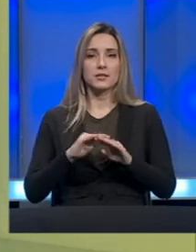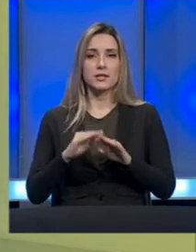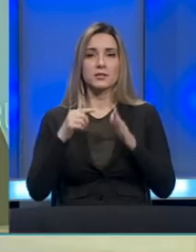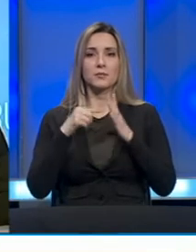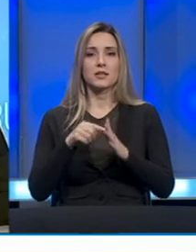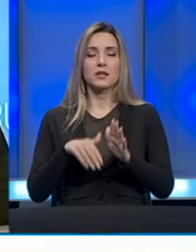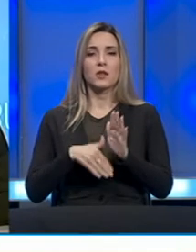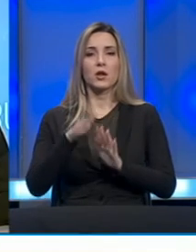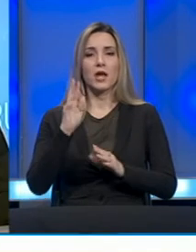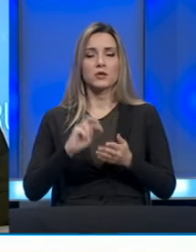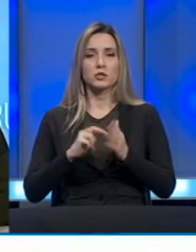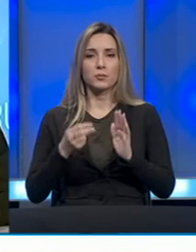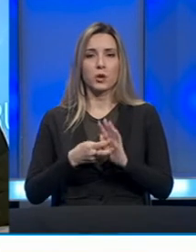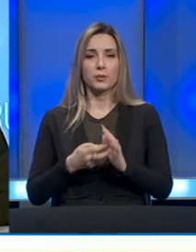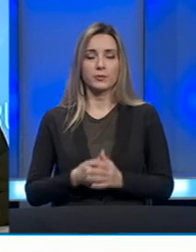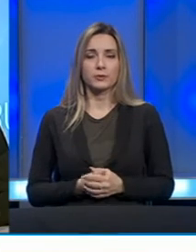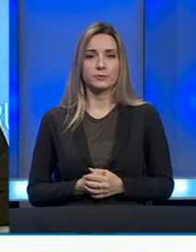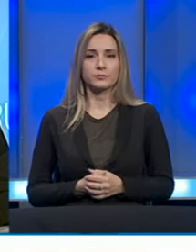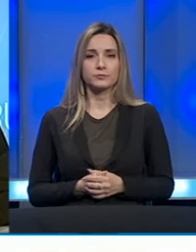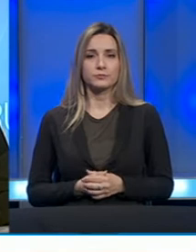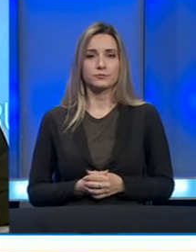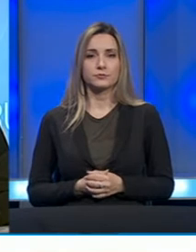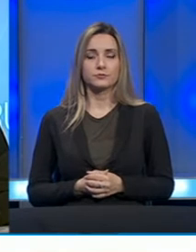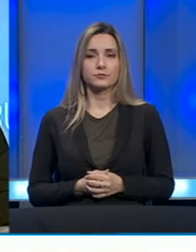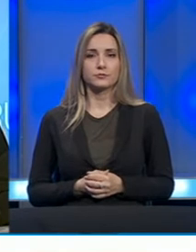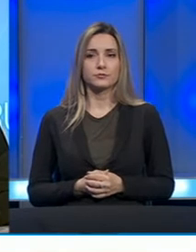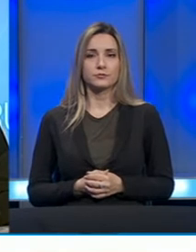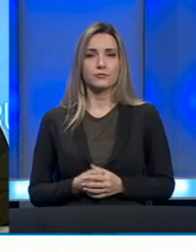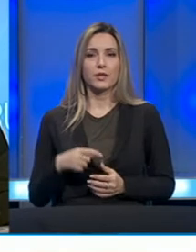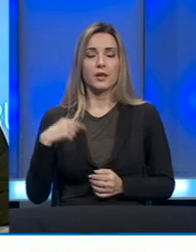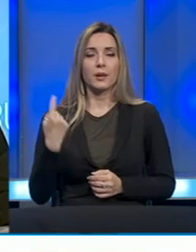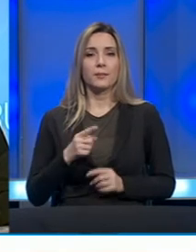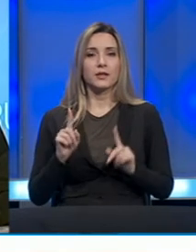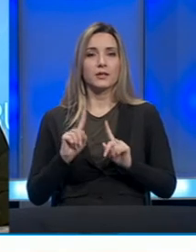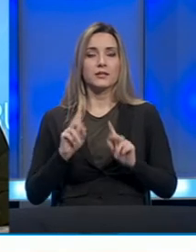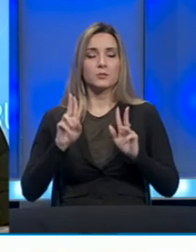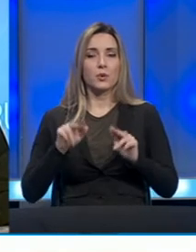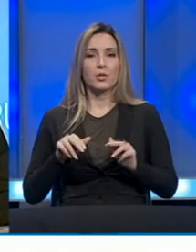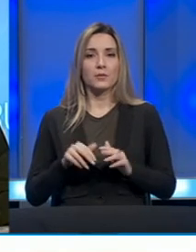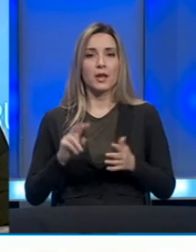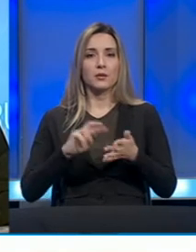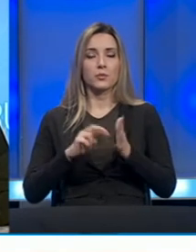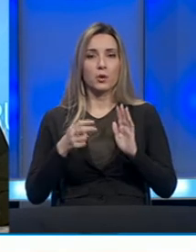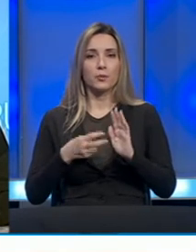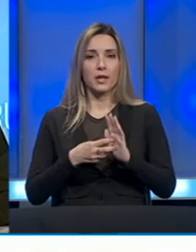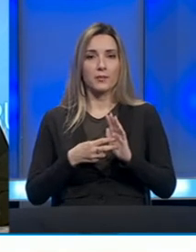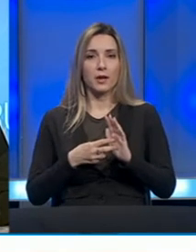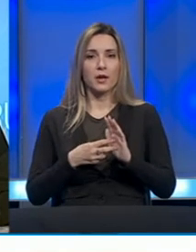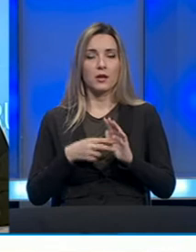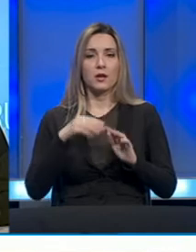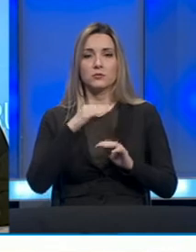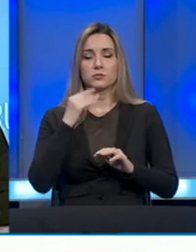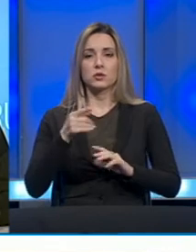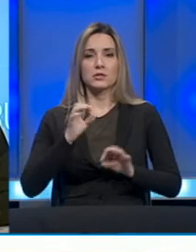najveći problem u tom smislu? Pa, iskreno da kažem, mi nismo imali problema toliko sa